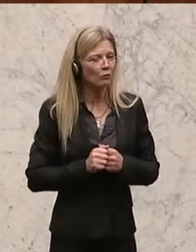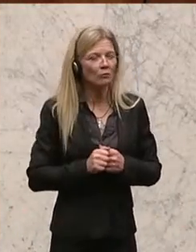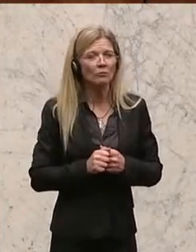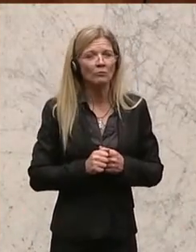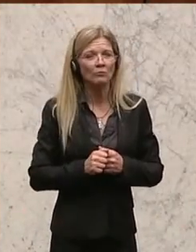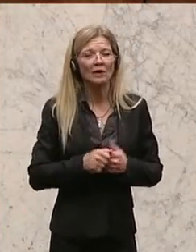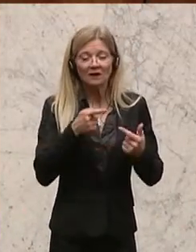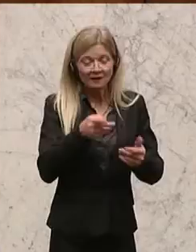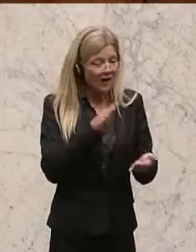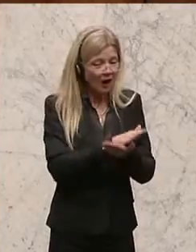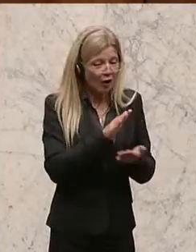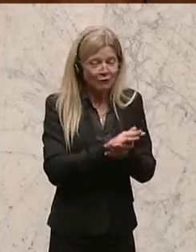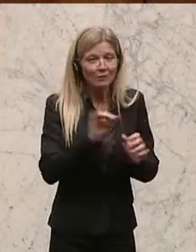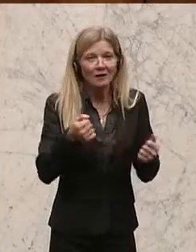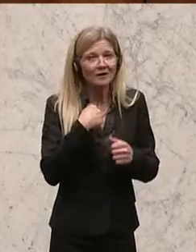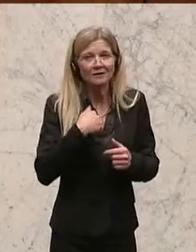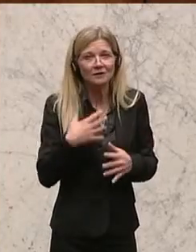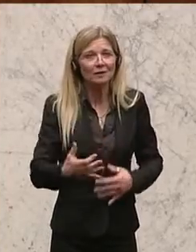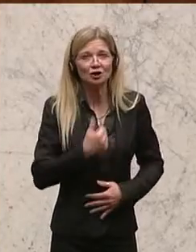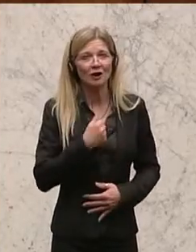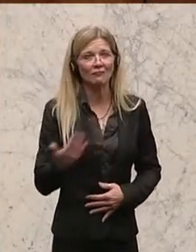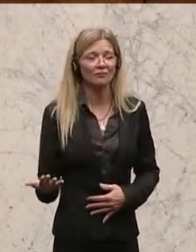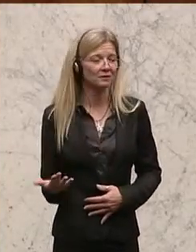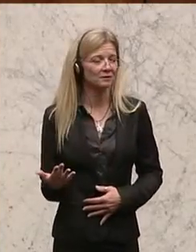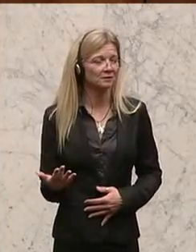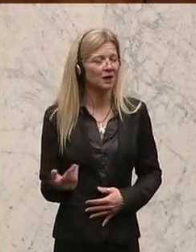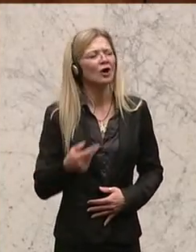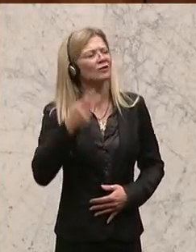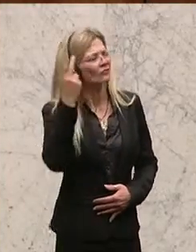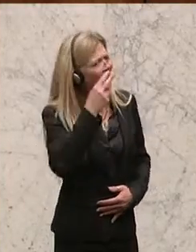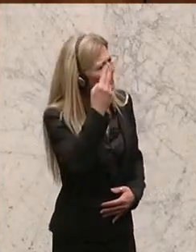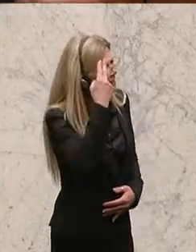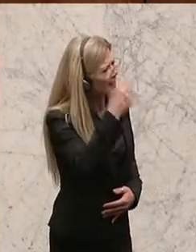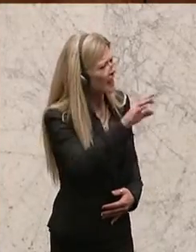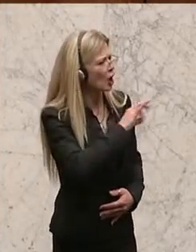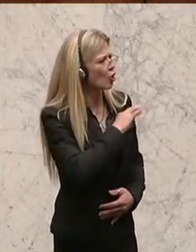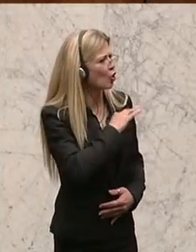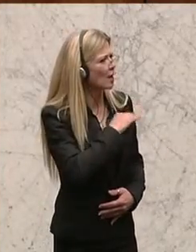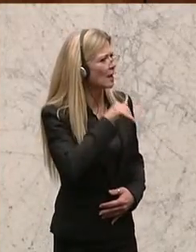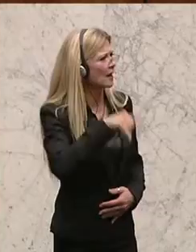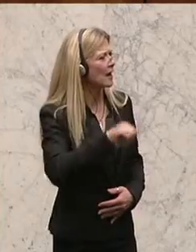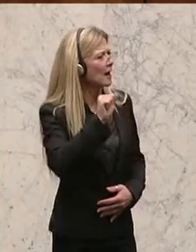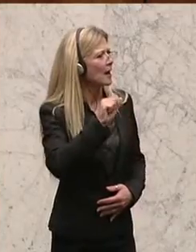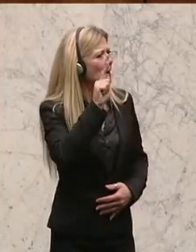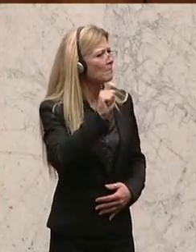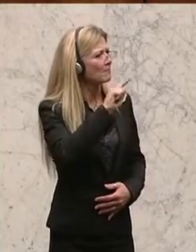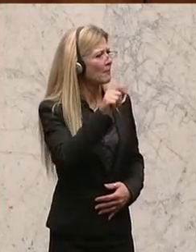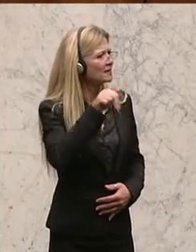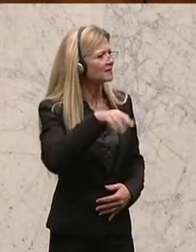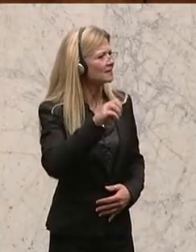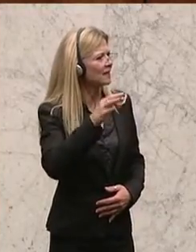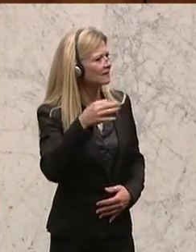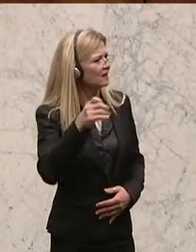so zu erledigen sind. Und ich möchte das... Und natürlich wissen wir, Herr Kollege Marzlitter, dass große Städte andere Aufgaben, das wissen wir eh.